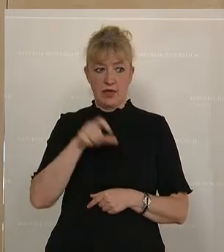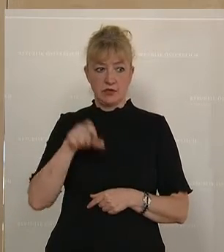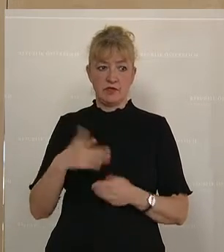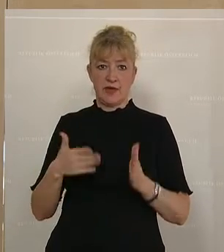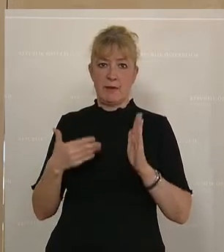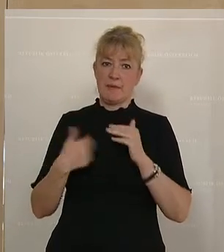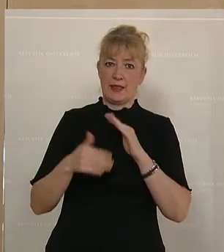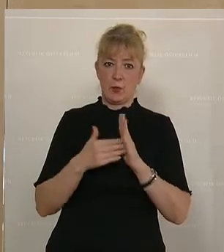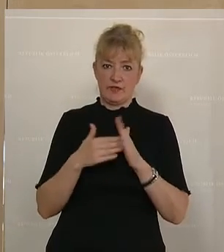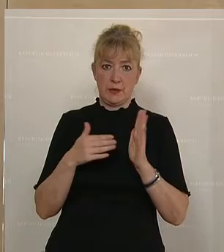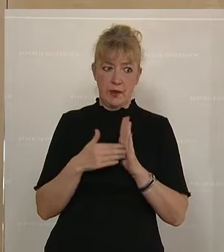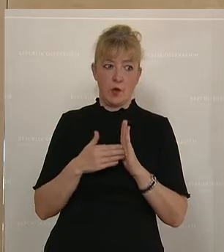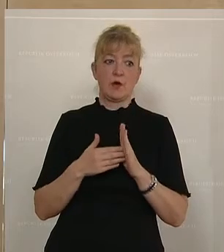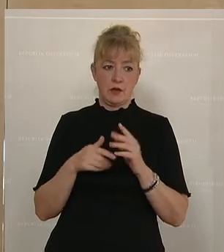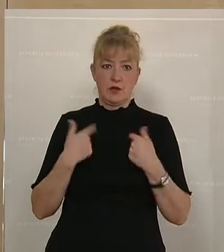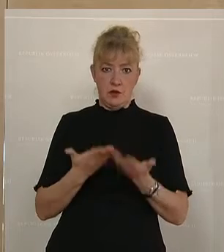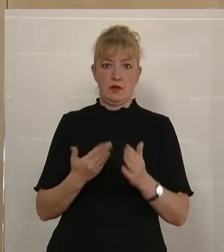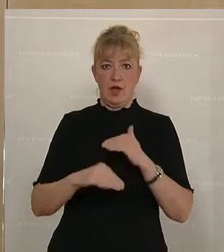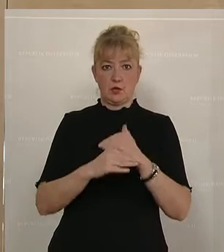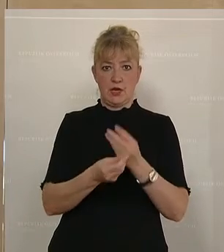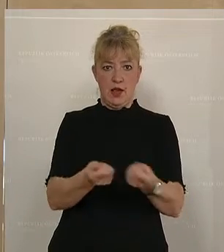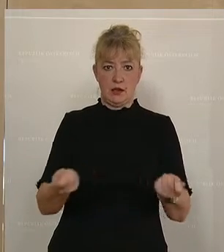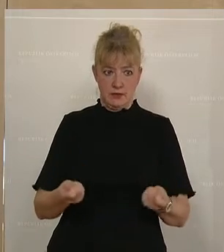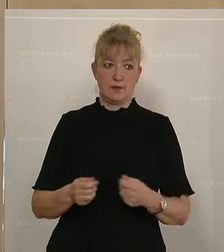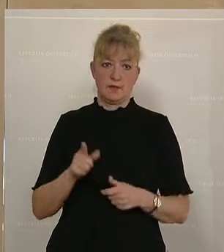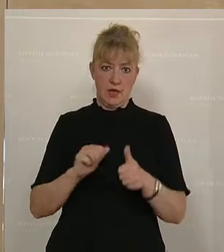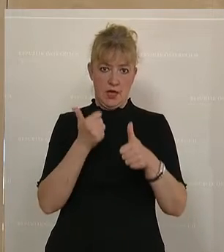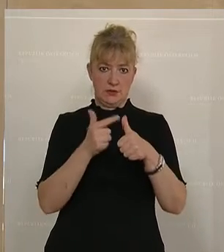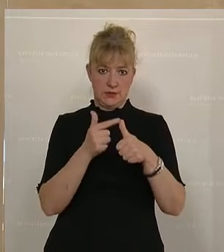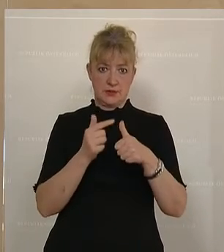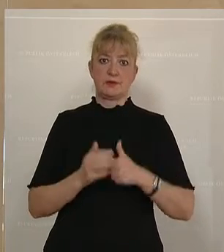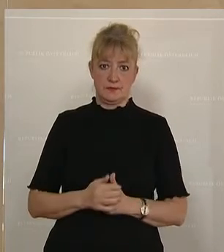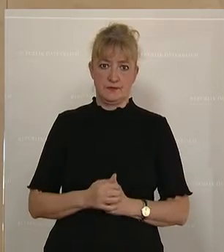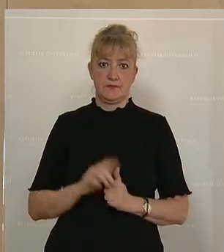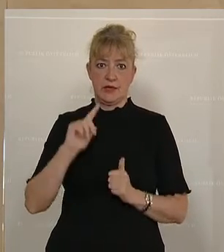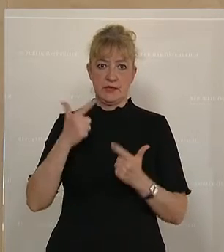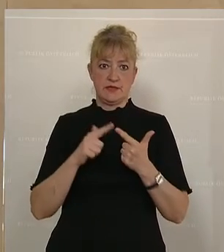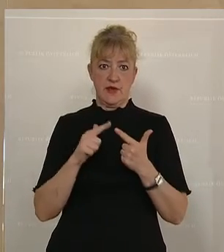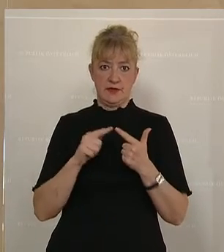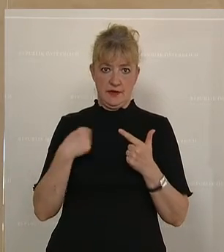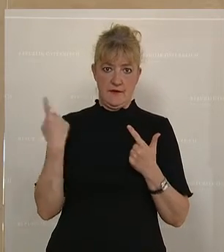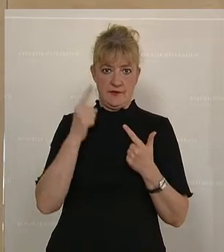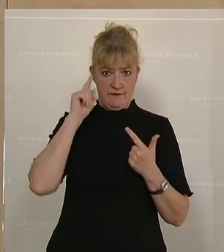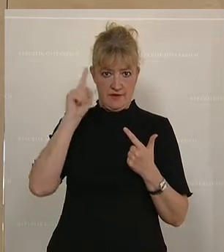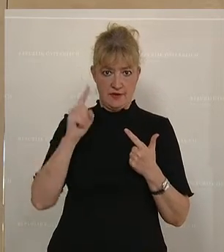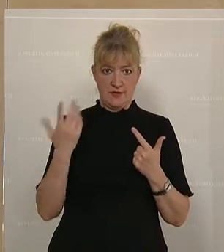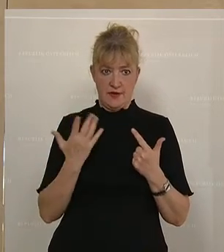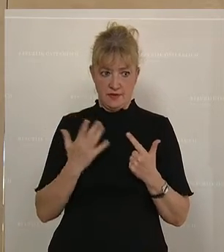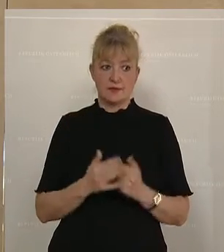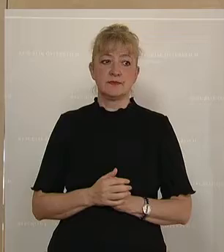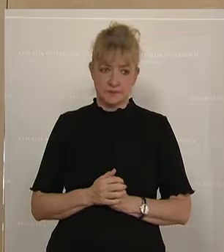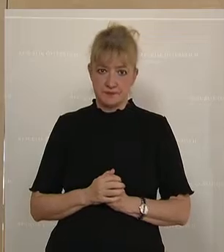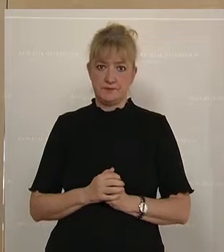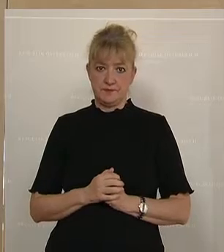notwendigsten brauchen, dort abfedern. Das ist aber das Erste. Das Zweite, was wir wissen, ist, dass wir ja wohl